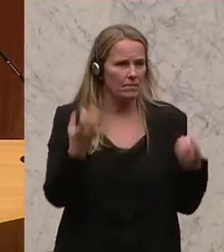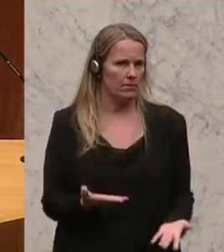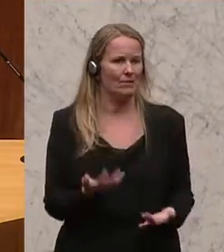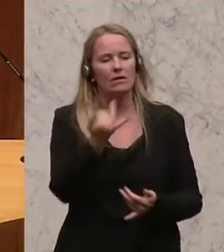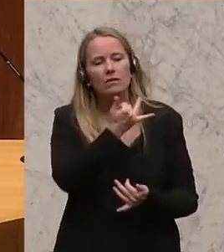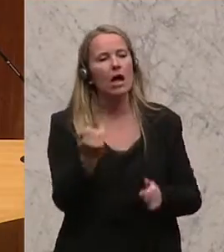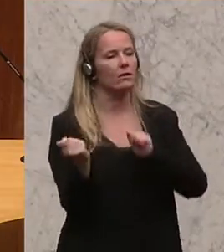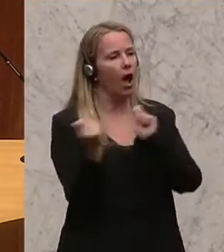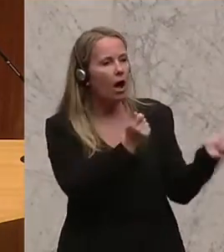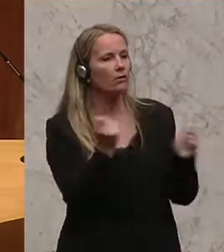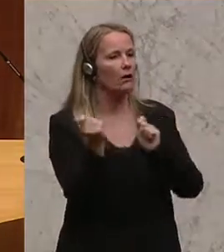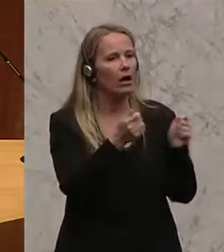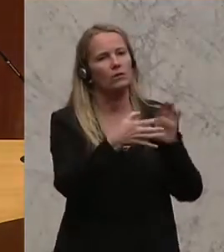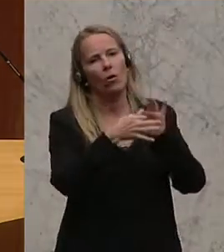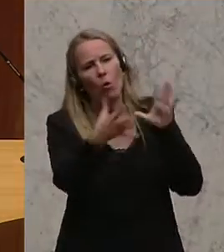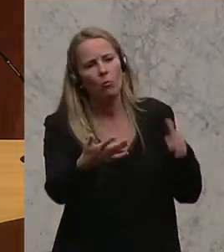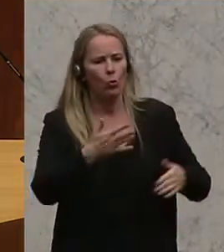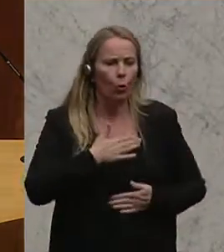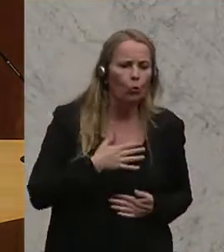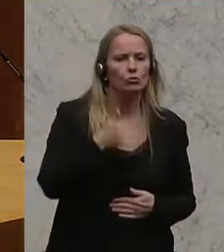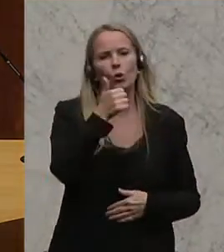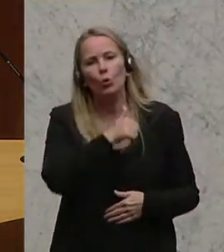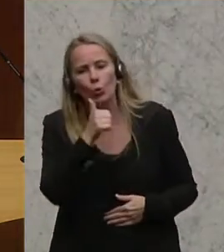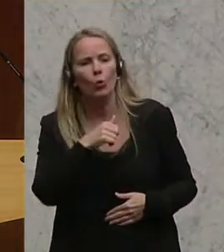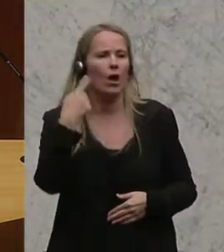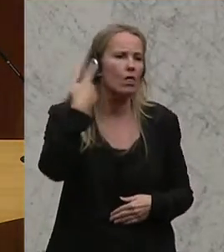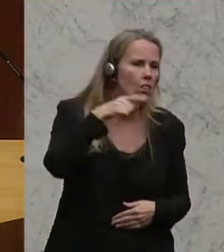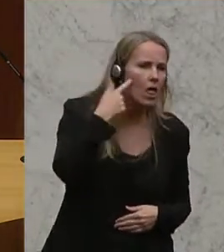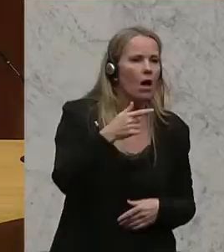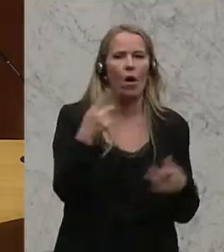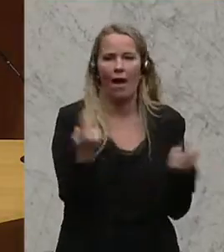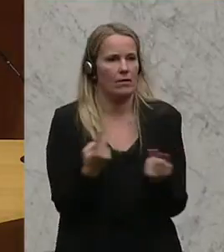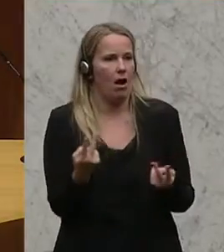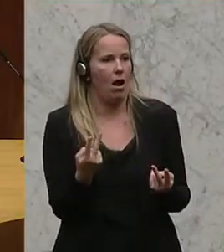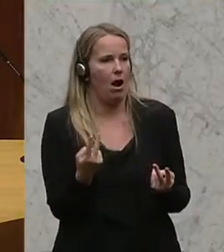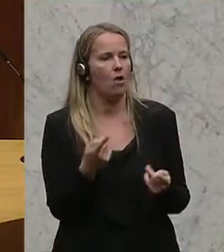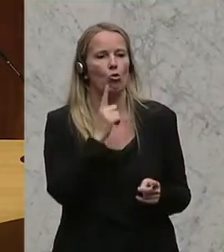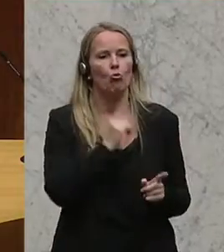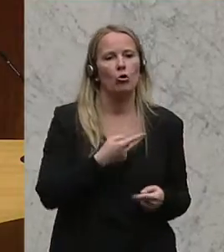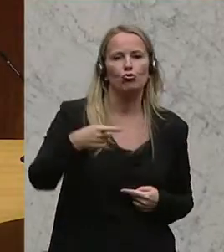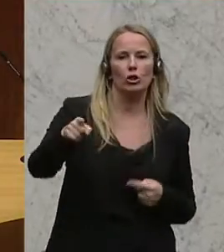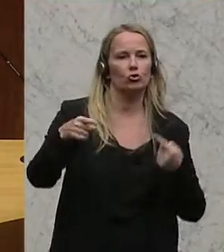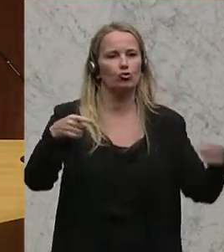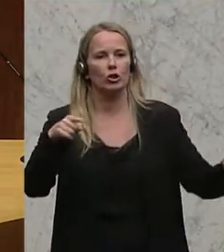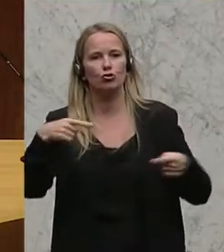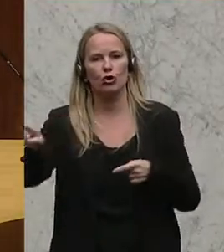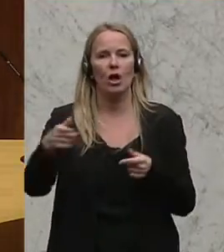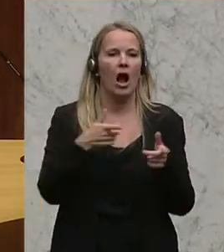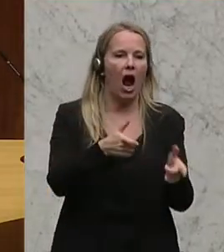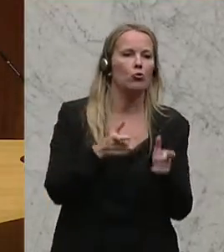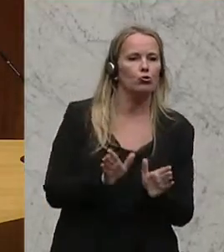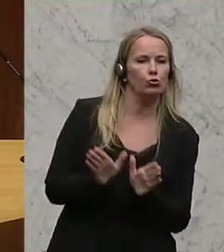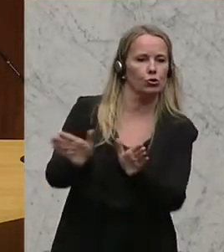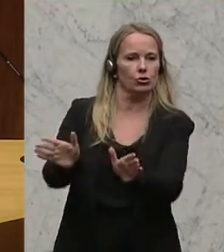Jeder Antrag der Opposition, ob von uns, von den Grünen, von den Neos, wird entweder herumgeschickt anderen Ausschüssen